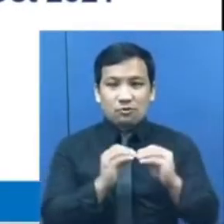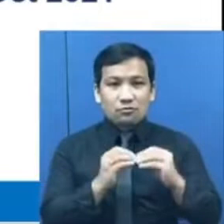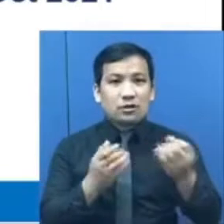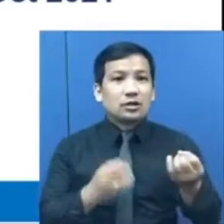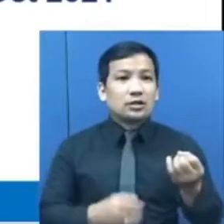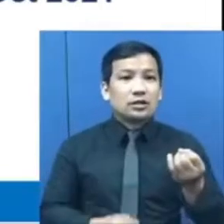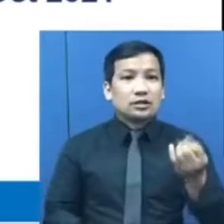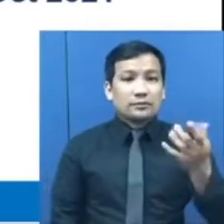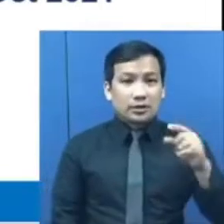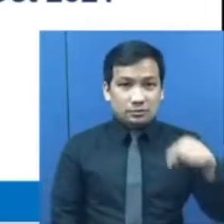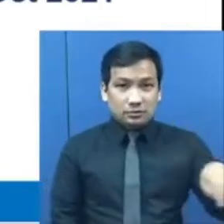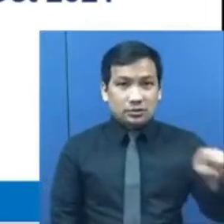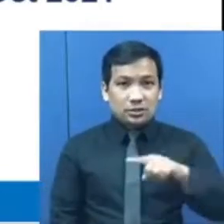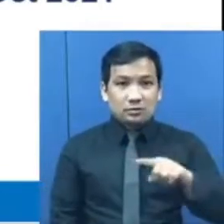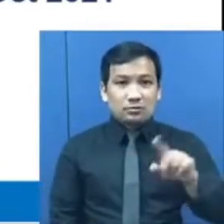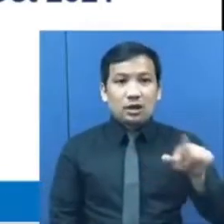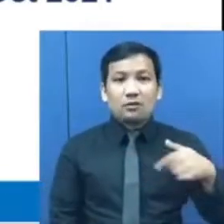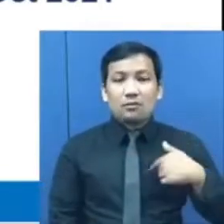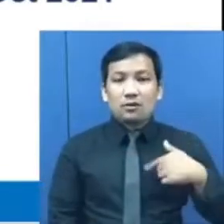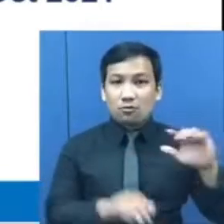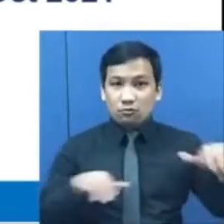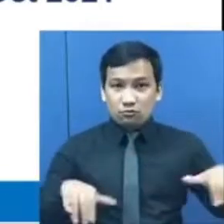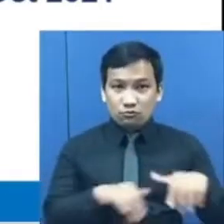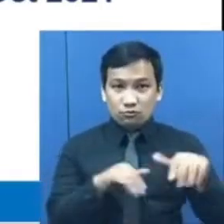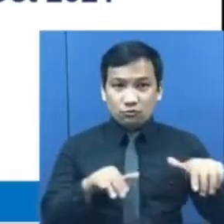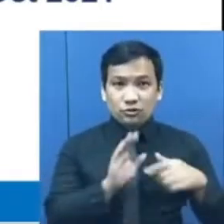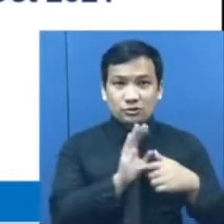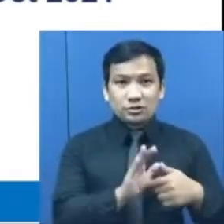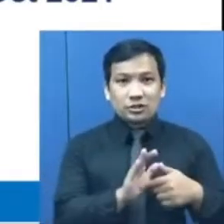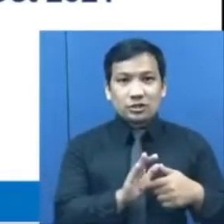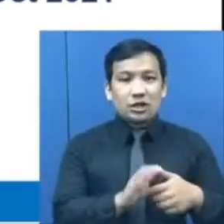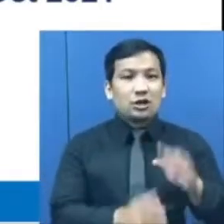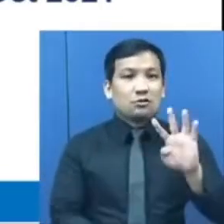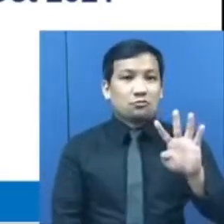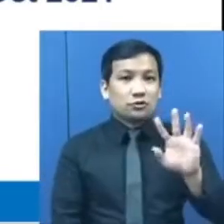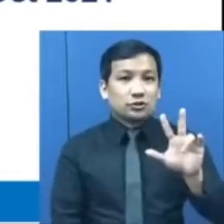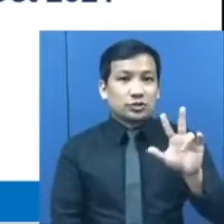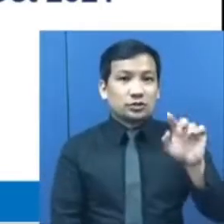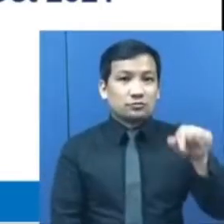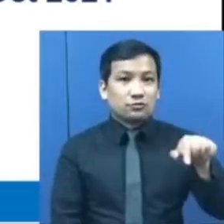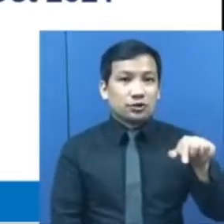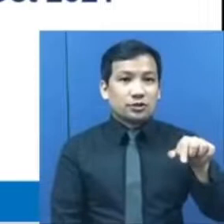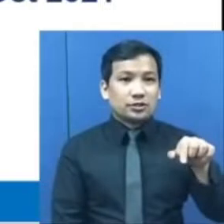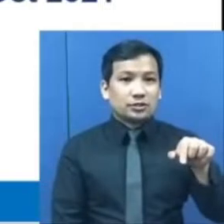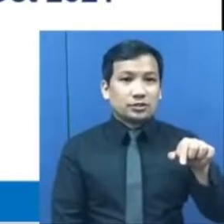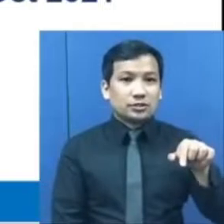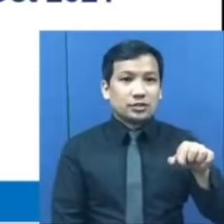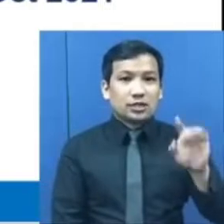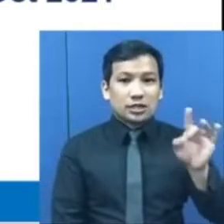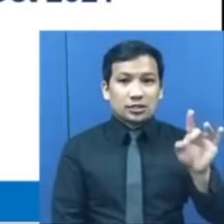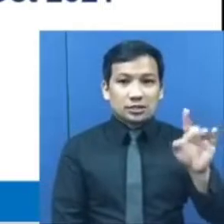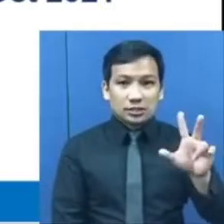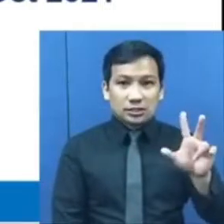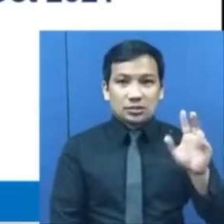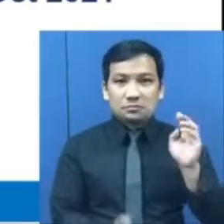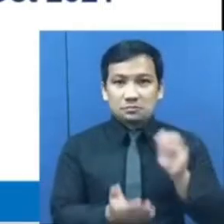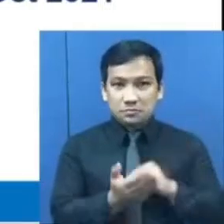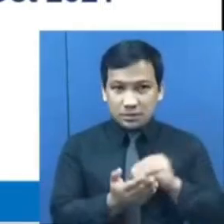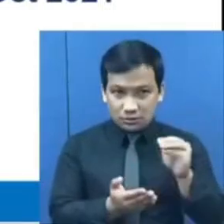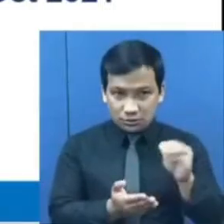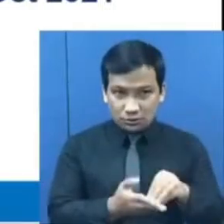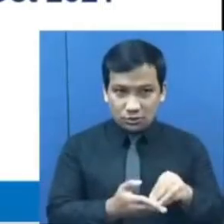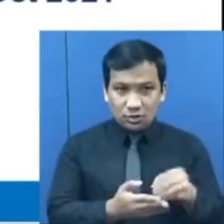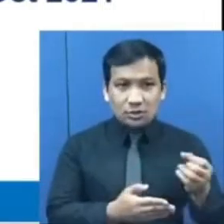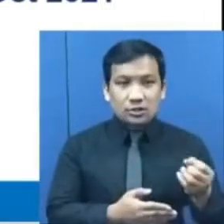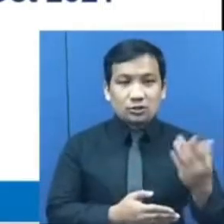bilang ng may trabaho o negosyo ay naitala sa 43,83 million. Ito